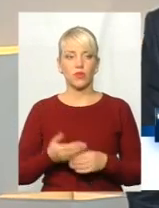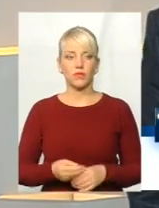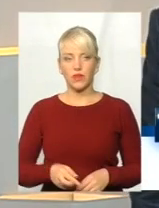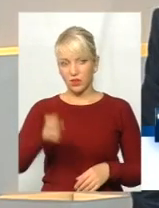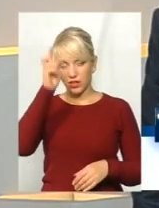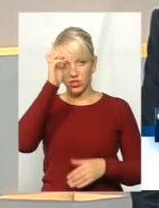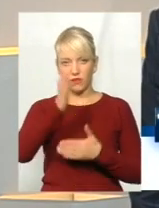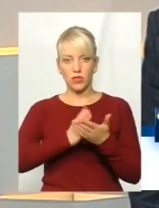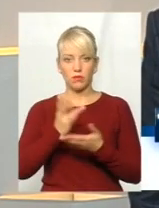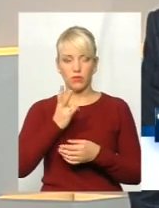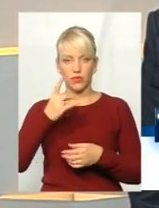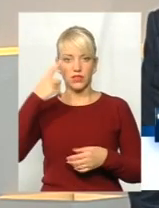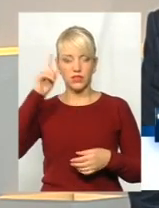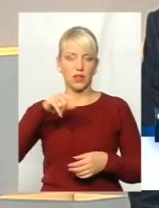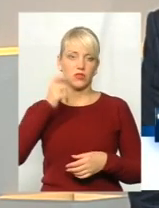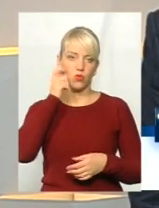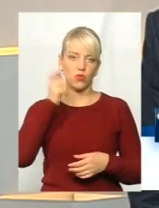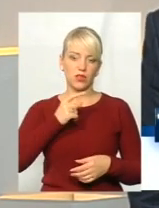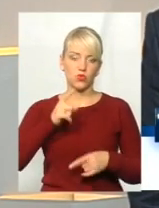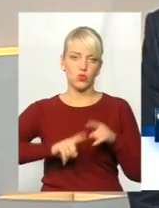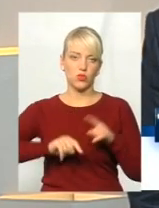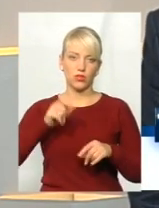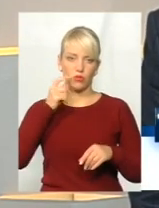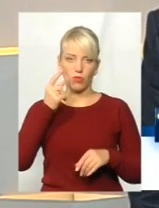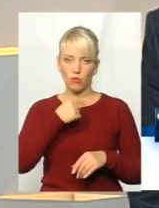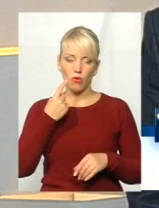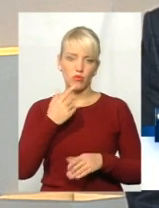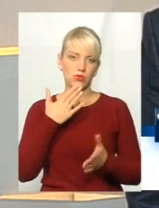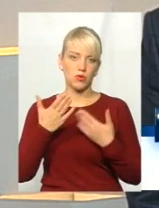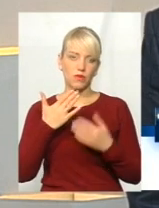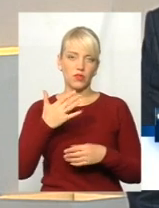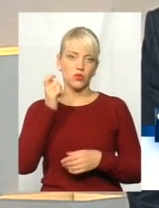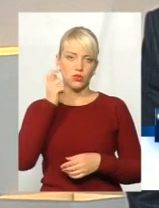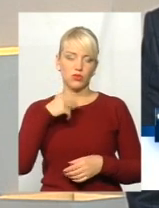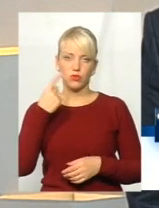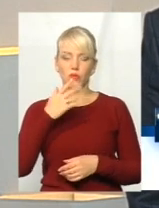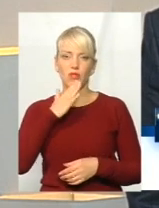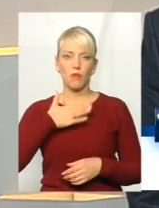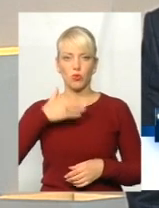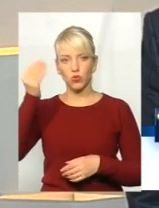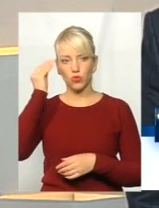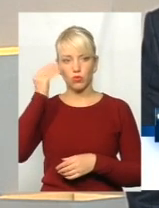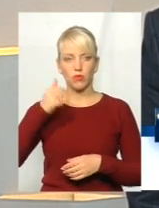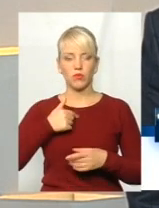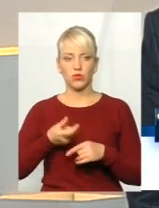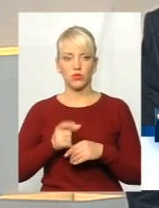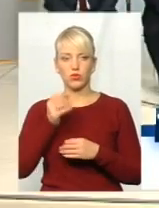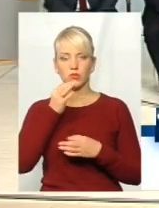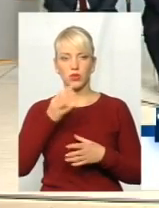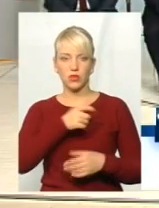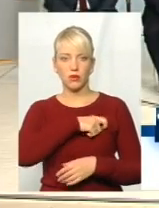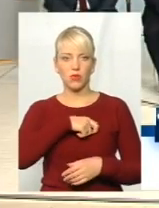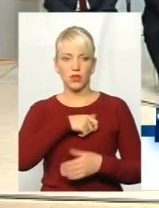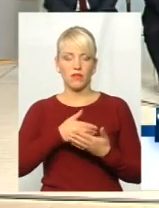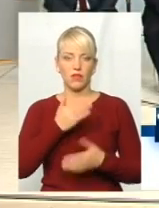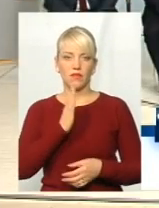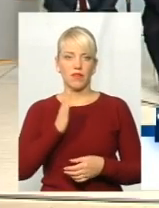звісно, має володіти рідною українською мовою, спілкуватися українською мовою. На мою думку, мені дуже сподобалося сьогодні депутат від